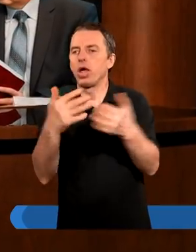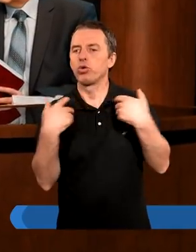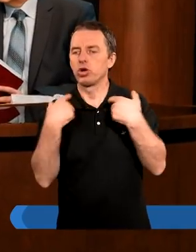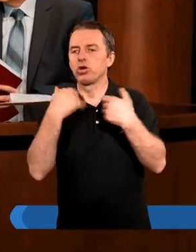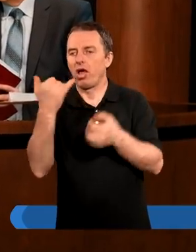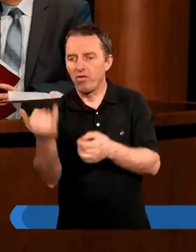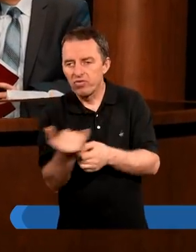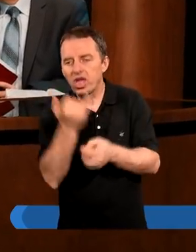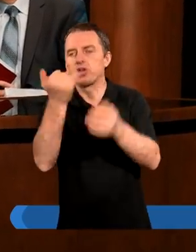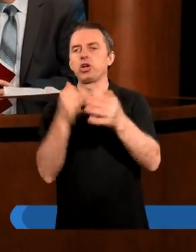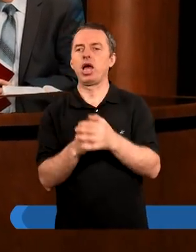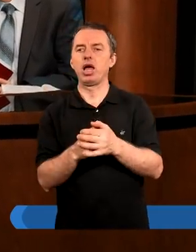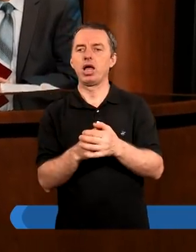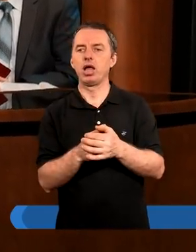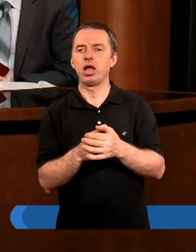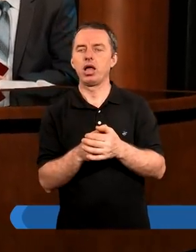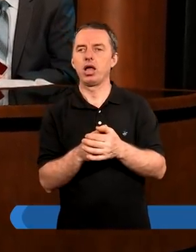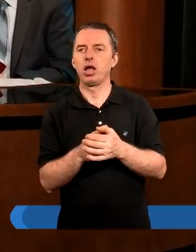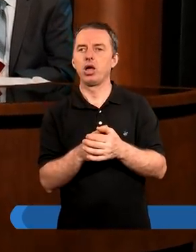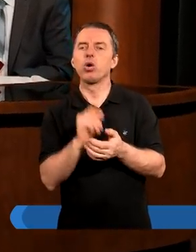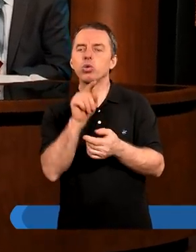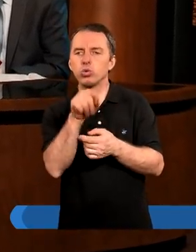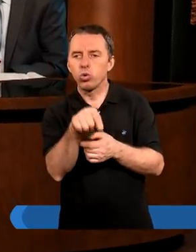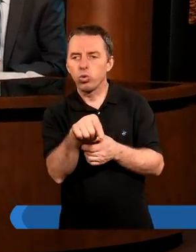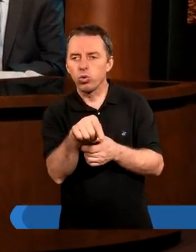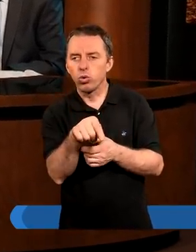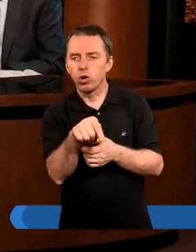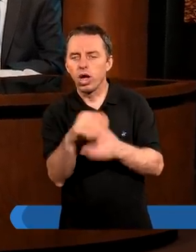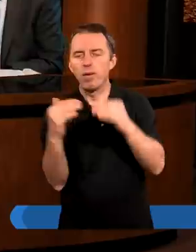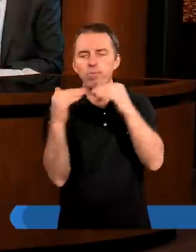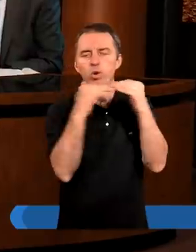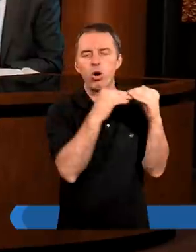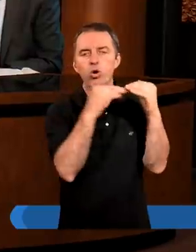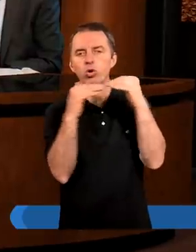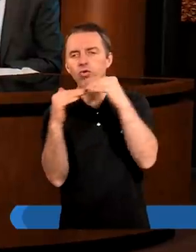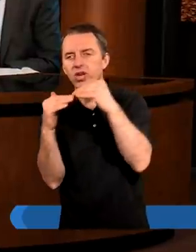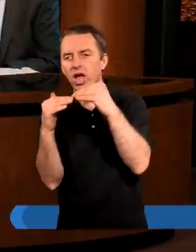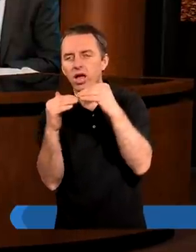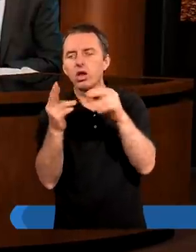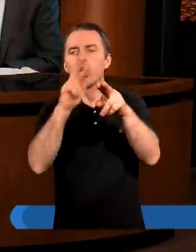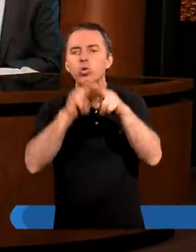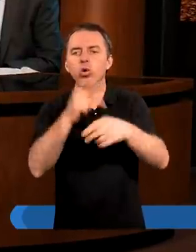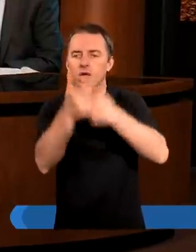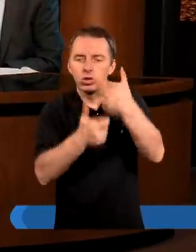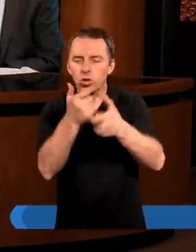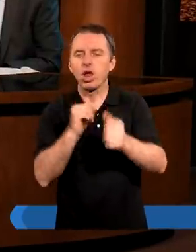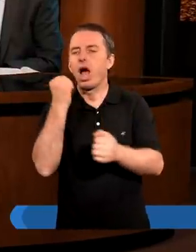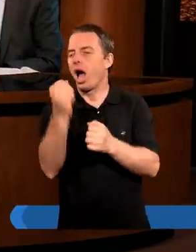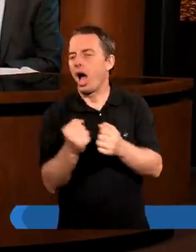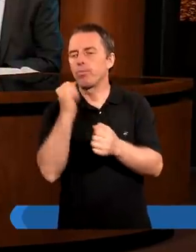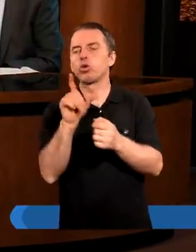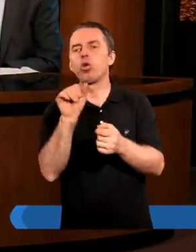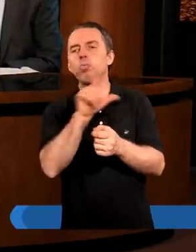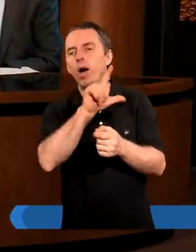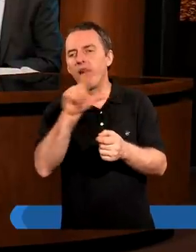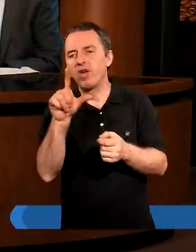życie wieczne. Tu te porównania, które stosuje apostoł